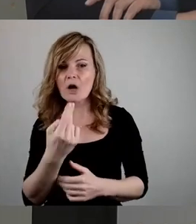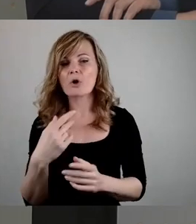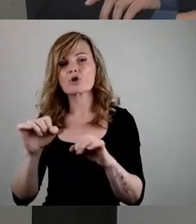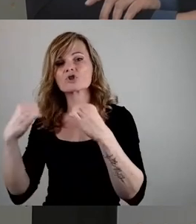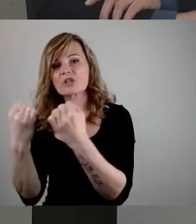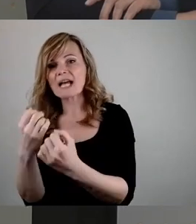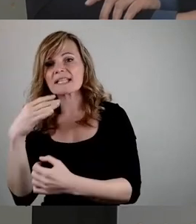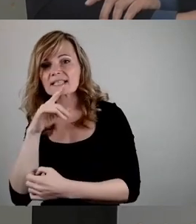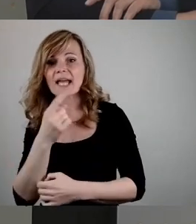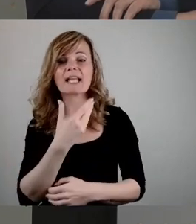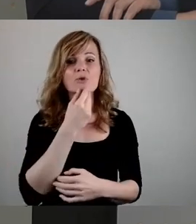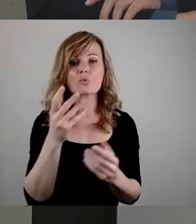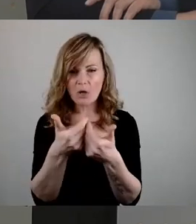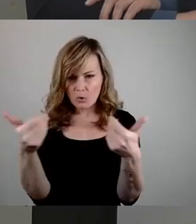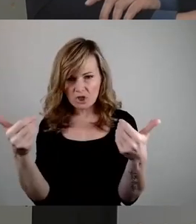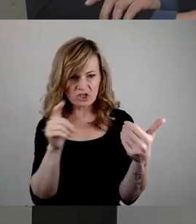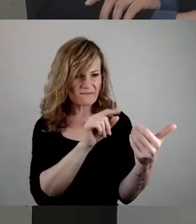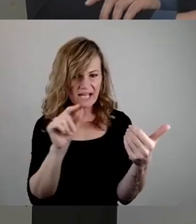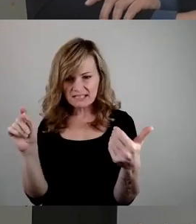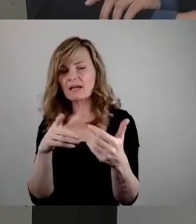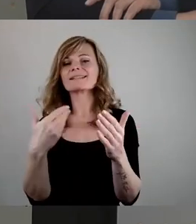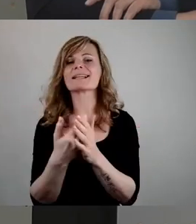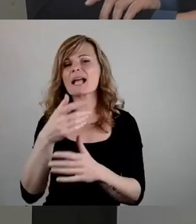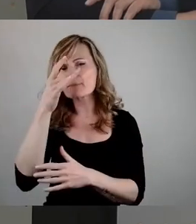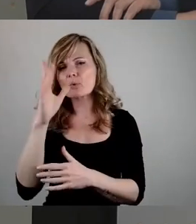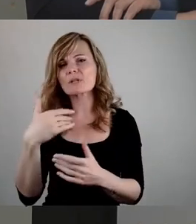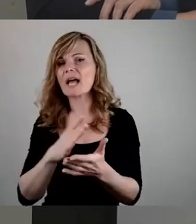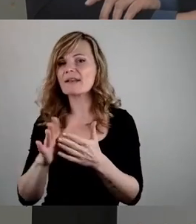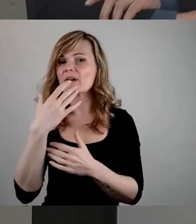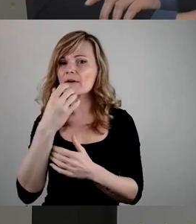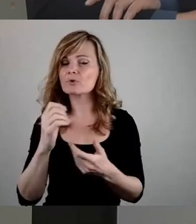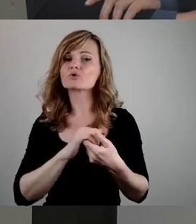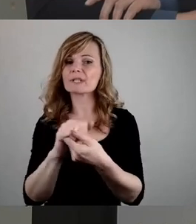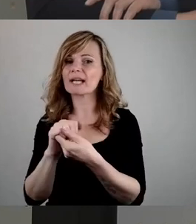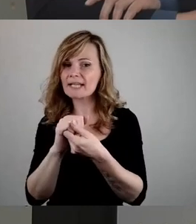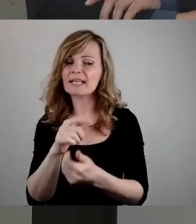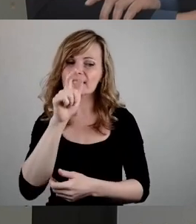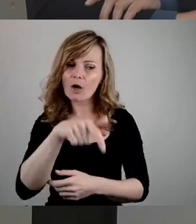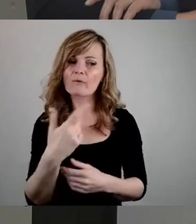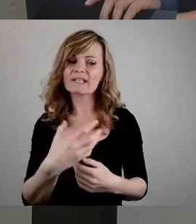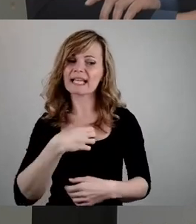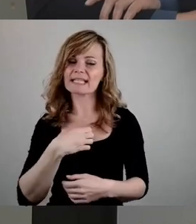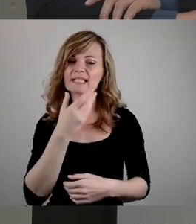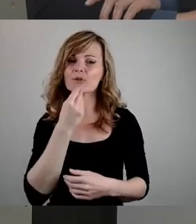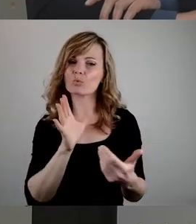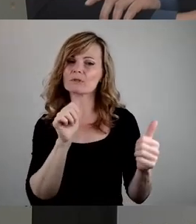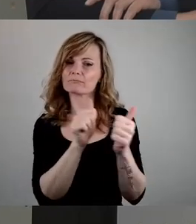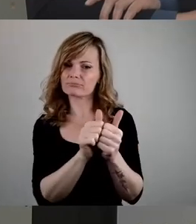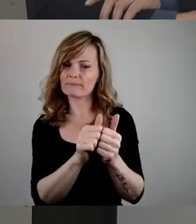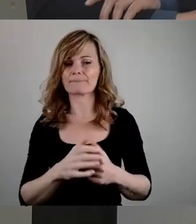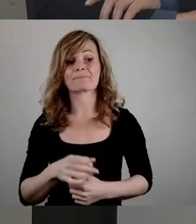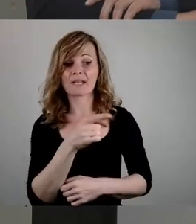unterscheiden, geht es den Grünen auch darum, sich zur Solidarität mit den Dresdner Juden zu bekennen. Die werden ja jetzt